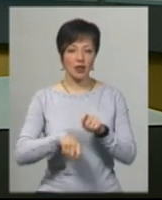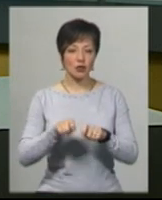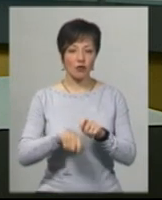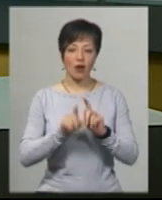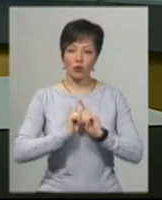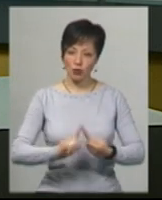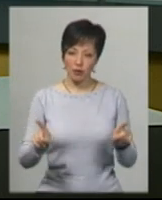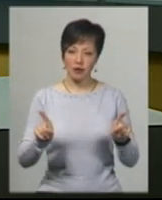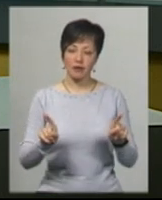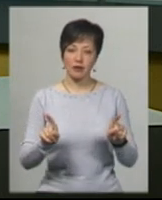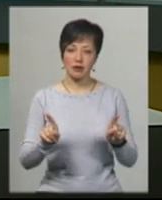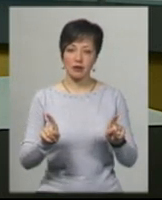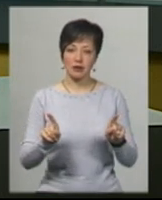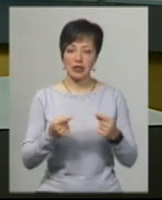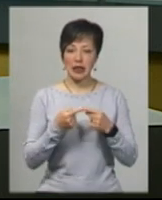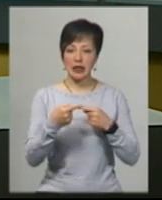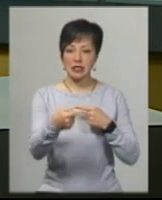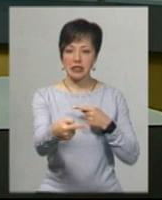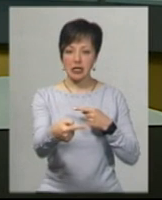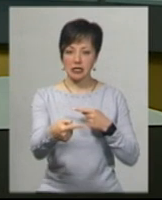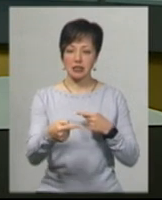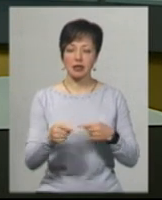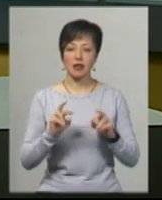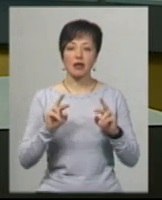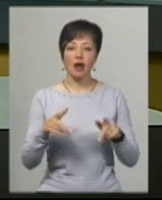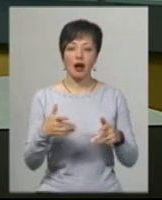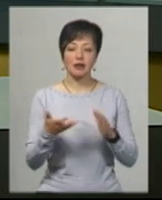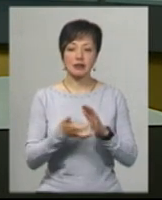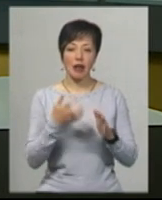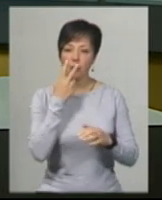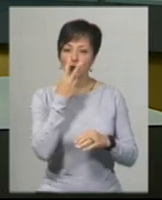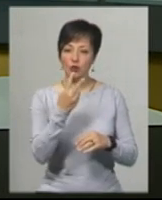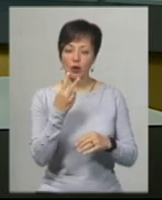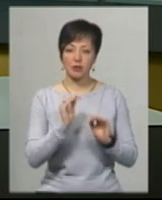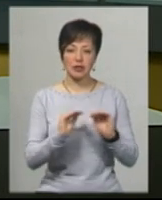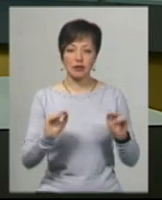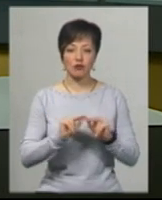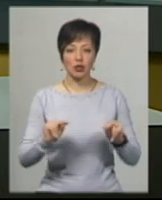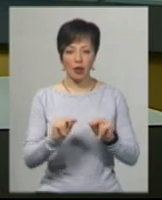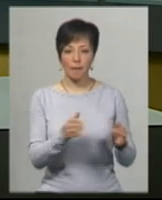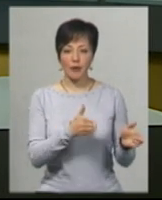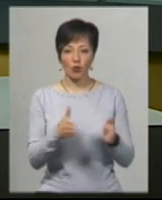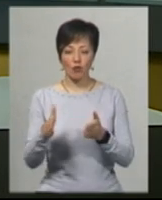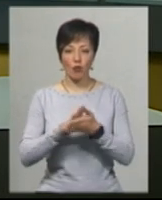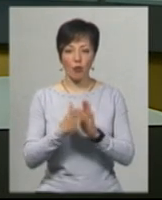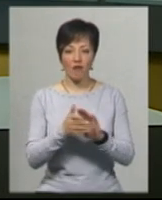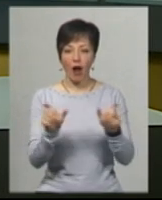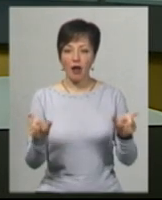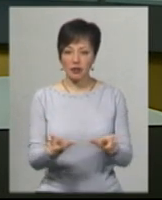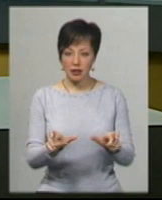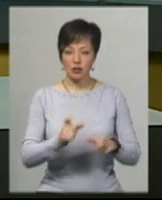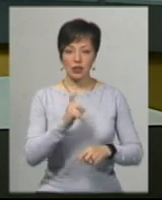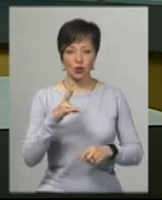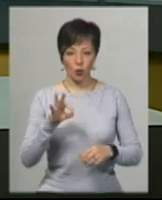особлива, вона дистанційна. Як слабозорим дітям і їхнім вчителям вдається підготуватися в умовах карантину до